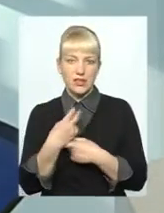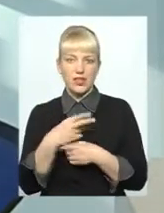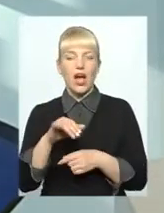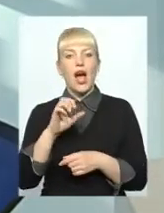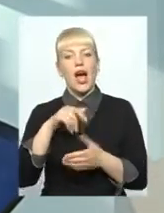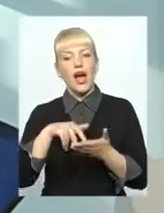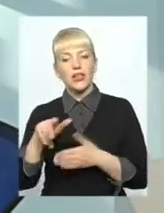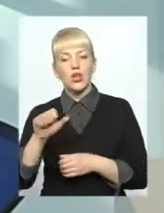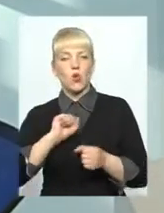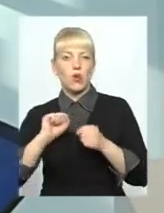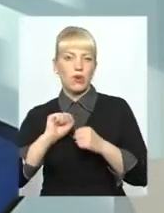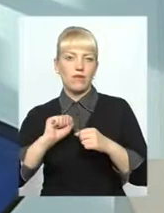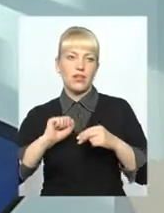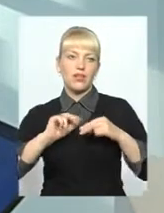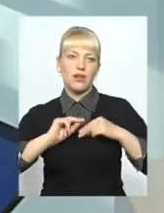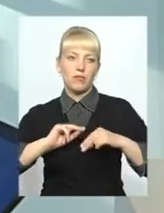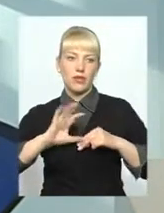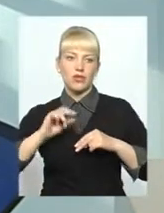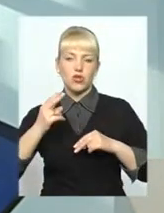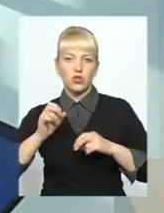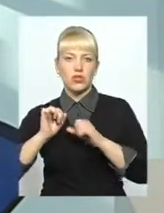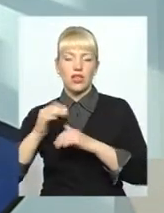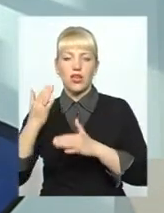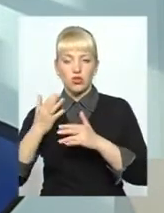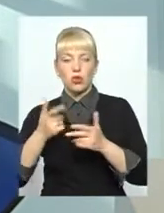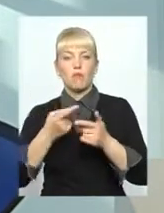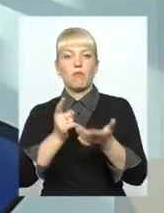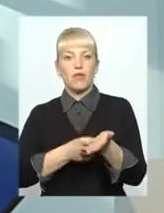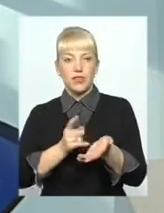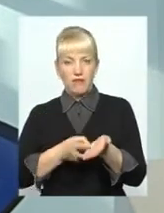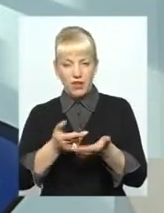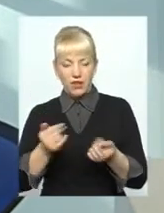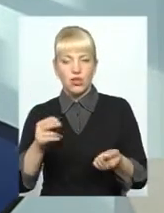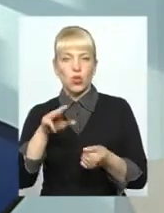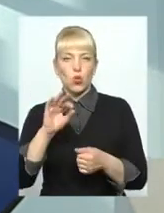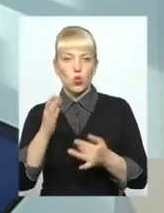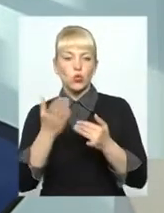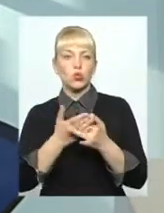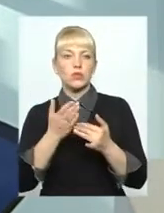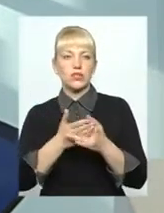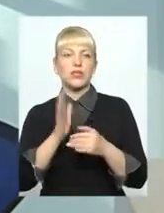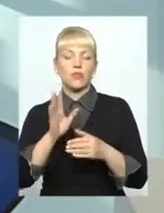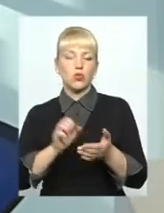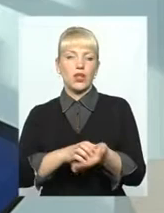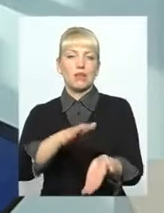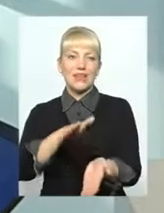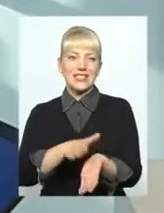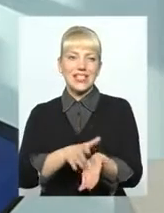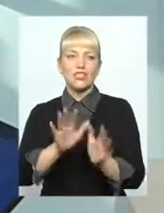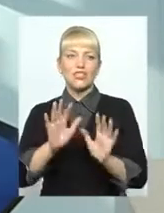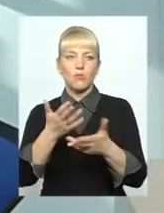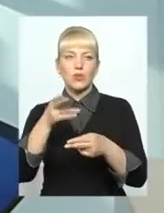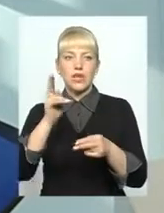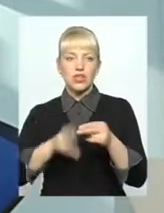захисту. Якщо протягом двох місяців споживач підтвердить, то субсидія буде призначена з моменту